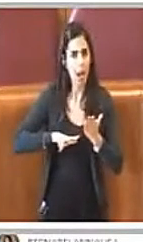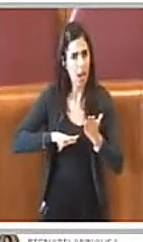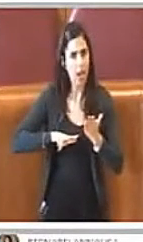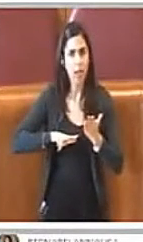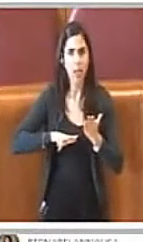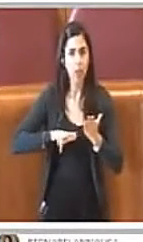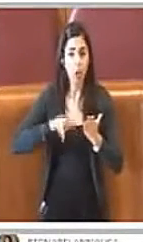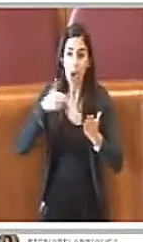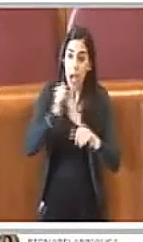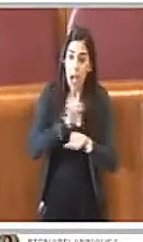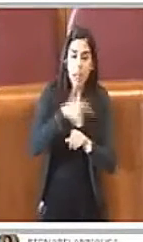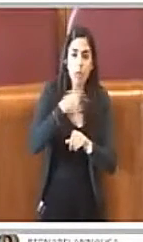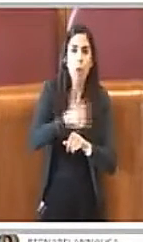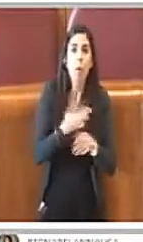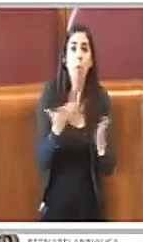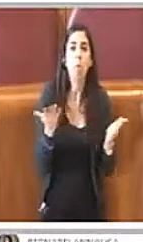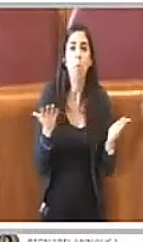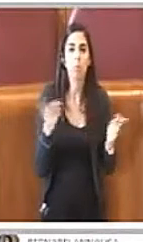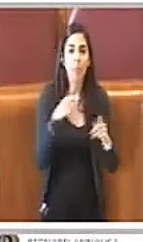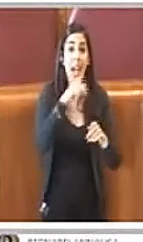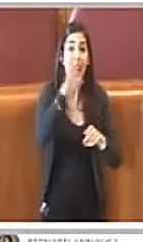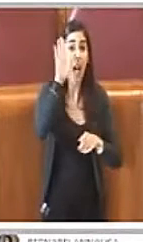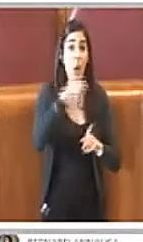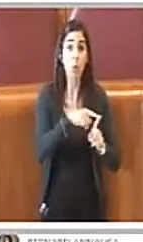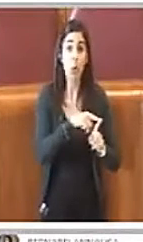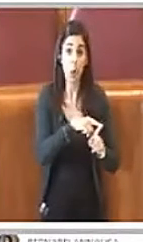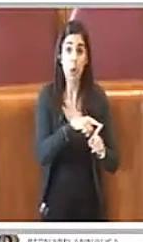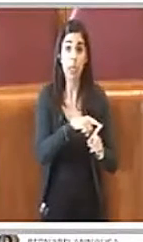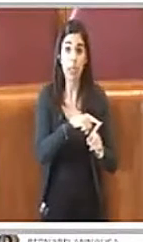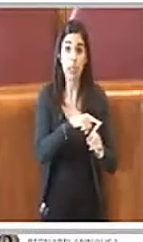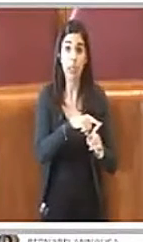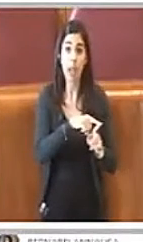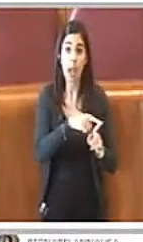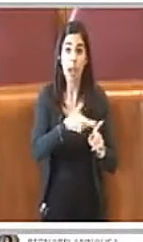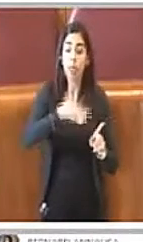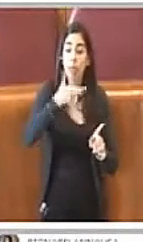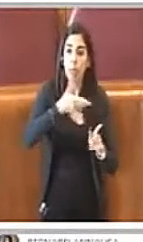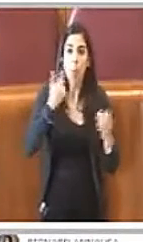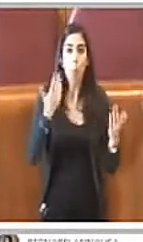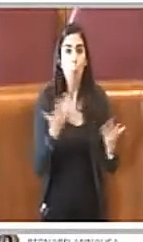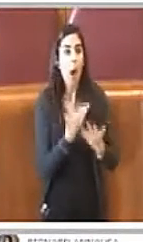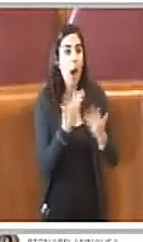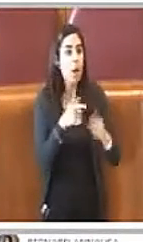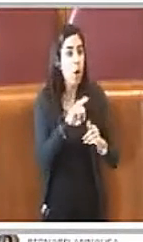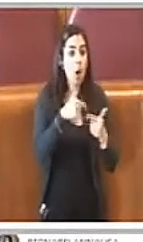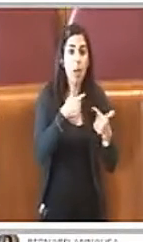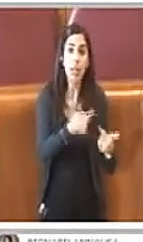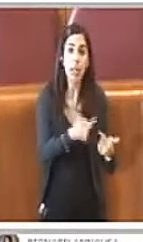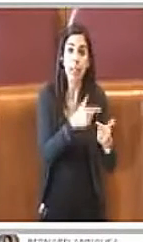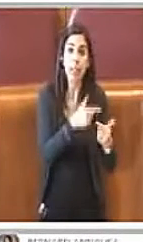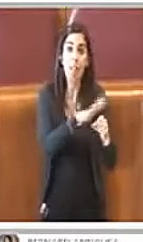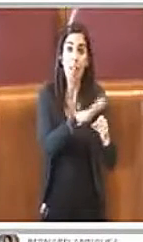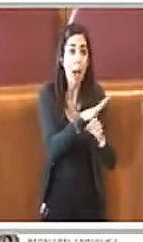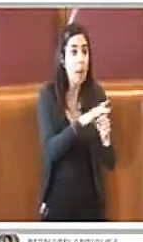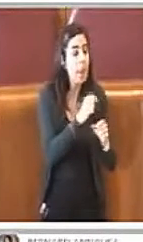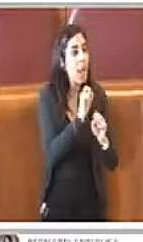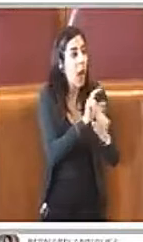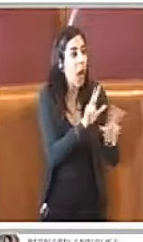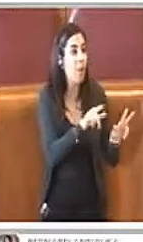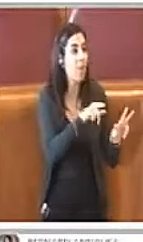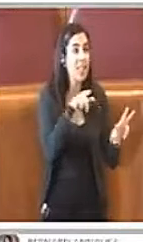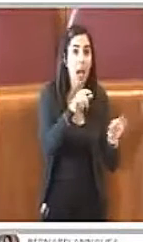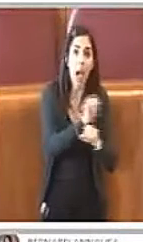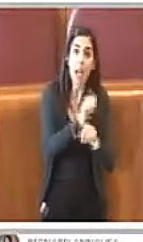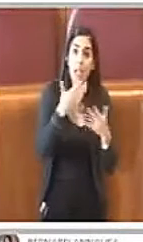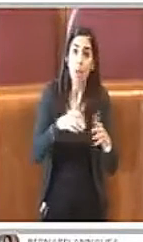l'arresto, le autorità non fornivano ai familiari la notizia degli avvenuti arresti e gli